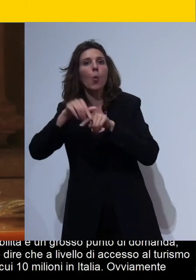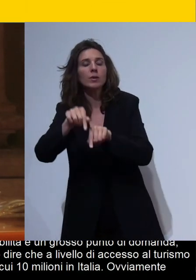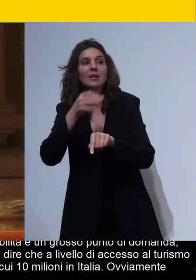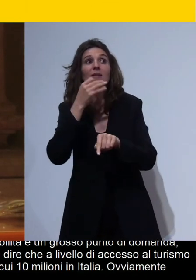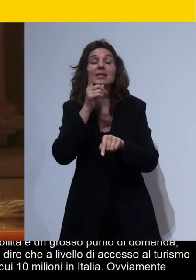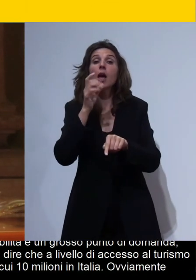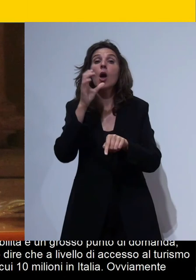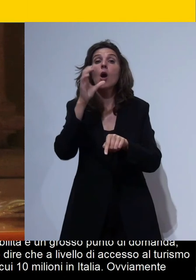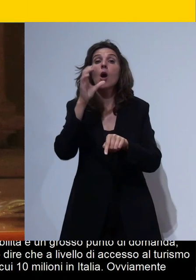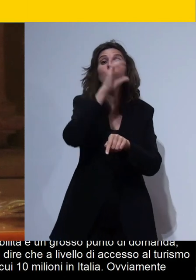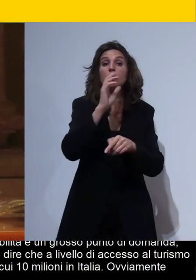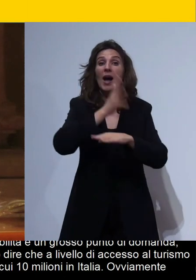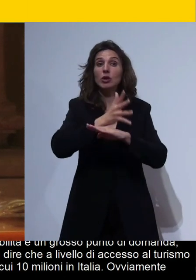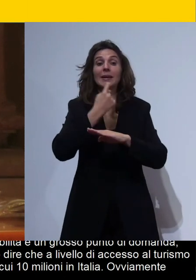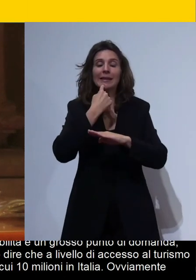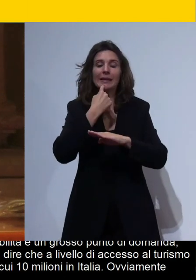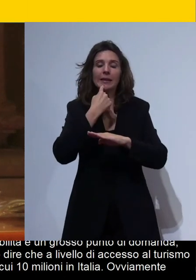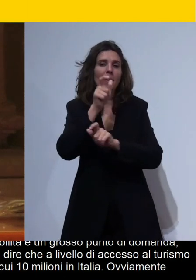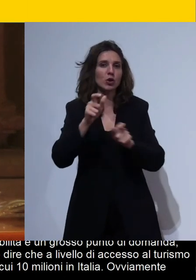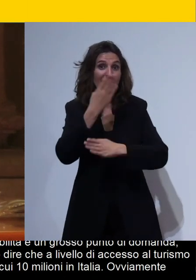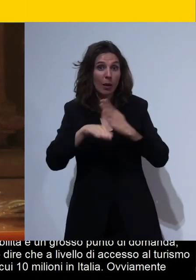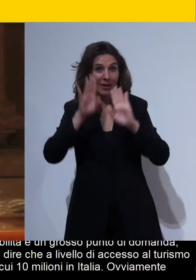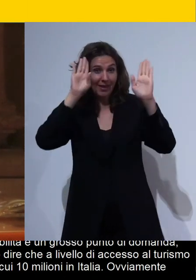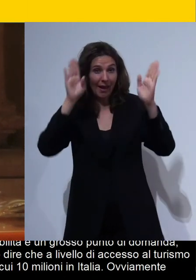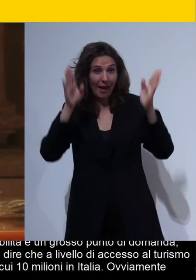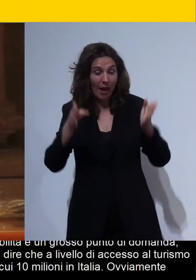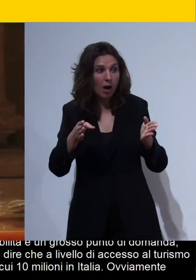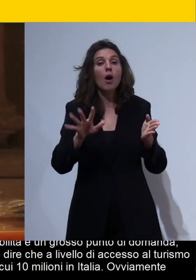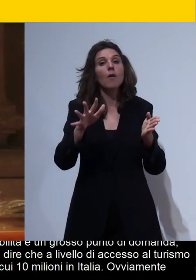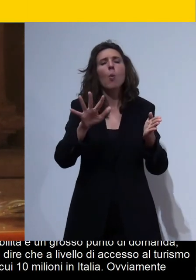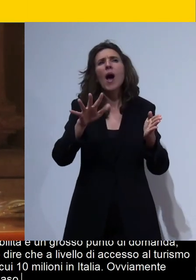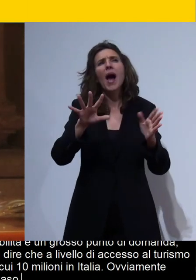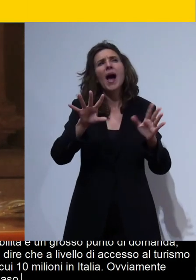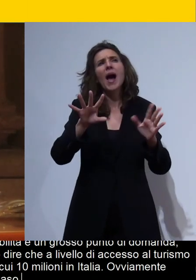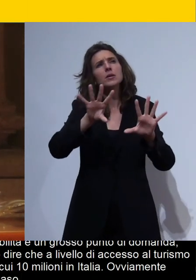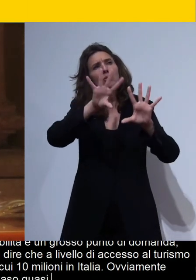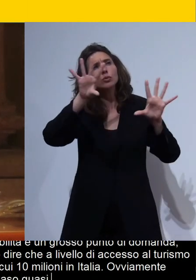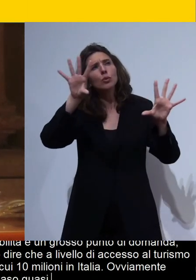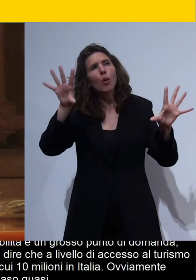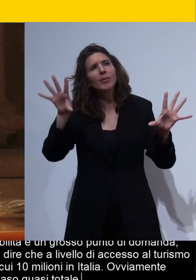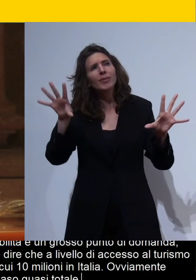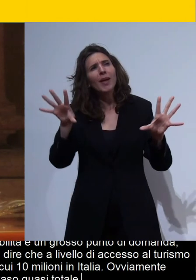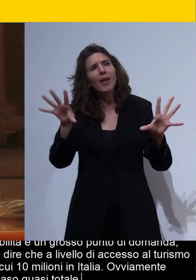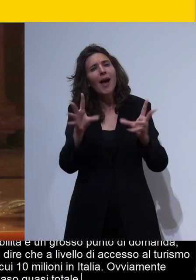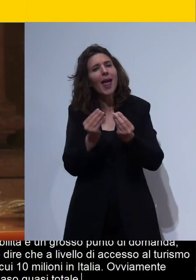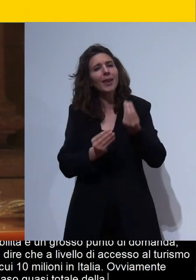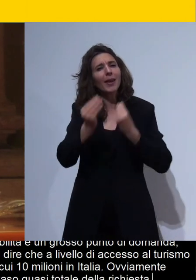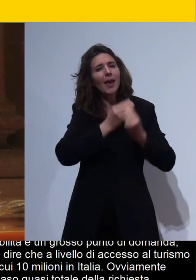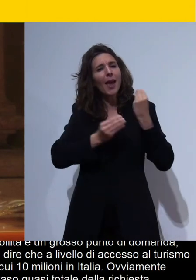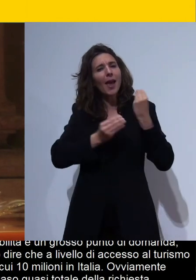con disabilità nel caso quasi totale della richiesta dobbiamo